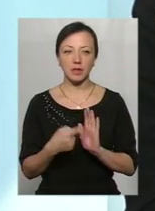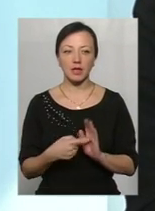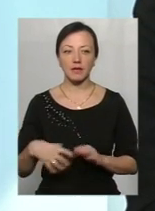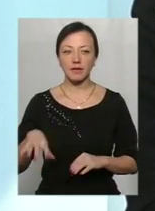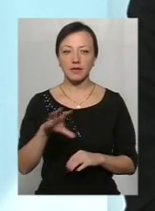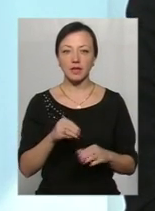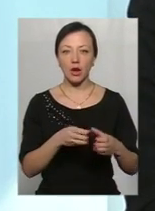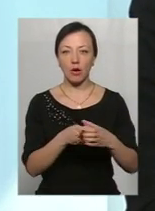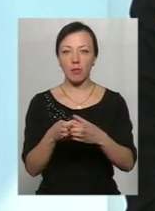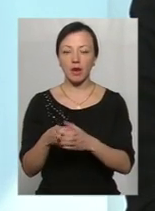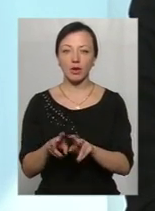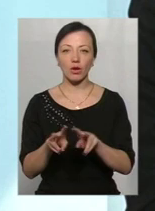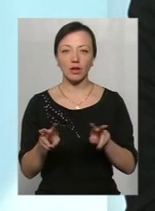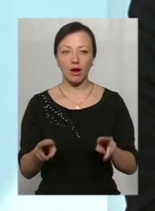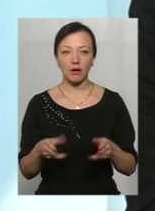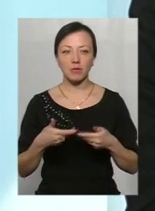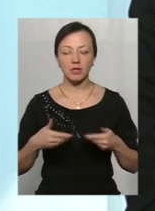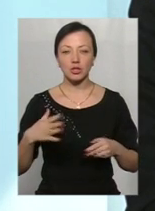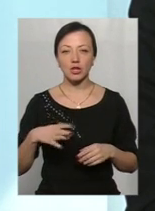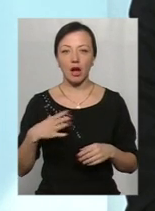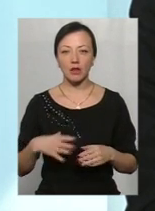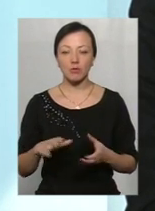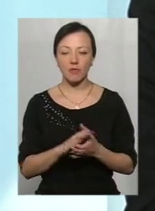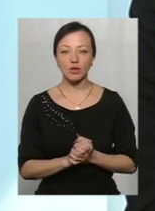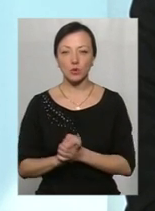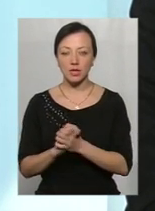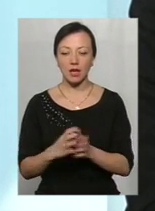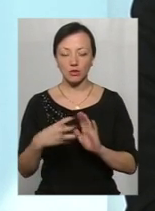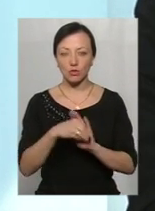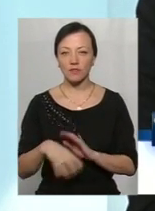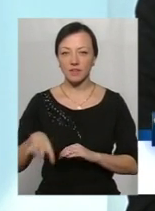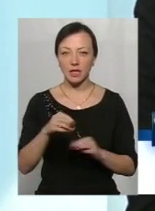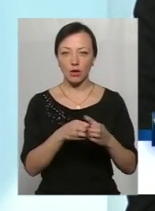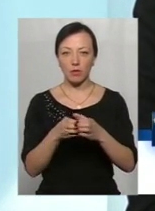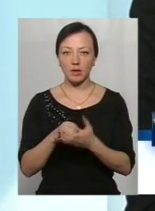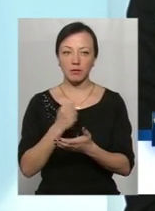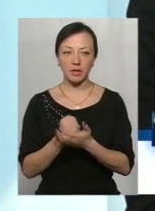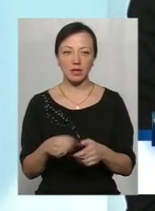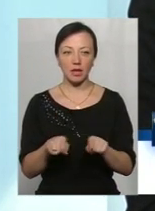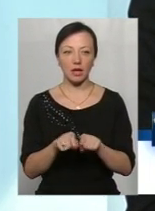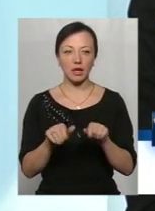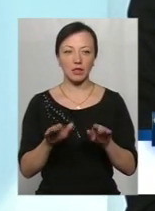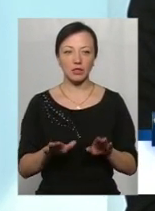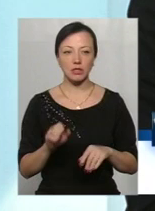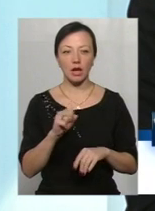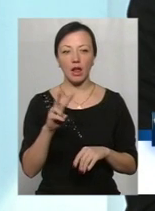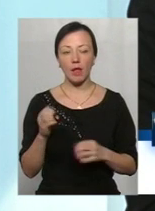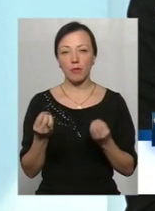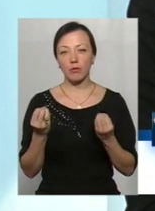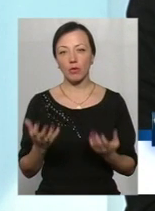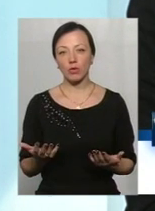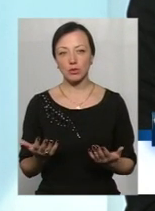громади однакові. І ми чекаємо в асоціацію всі громади, які приймуть таке рішення. Але просто